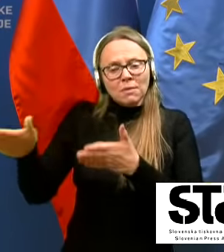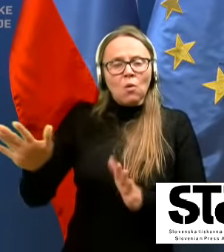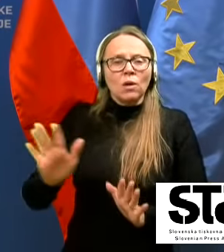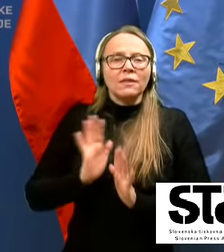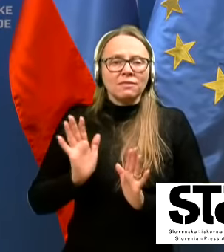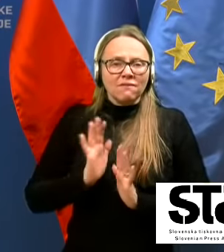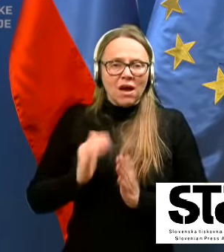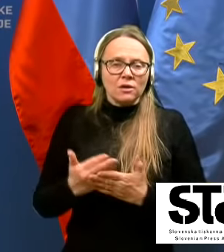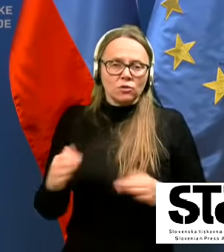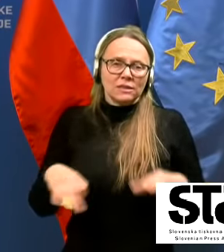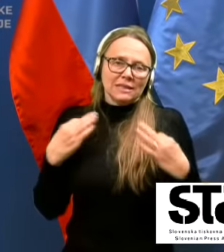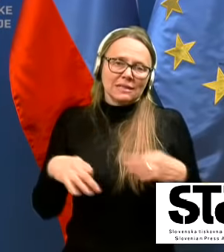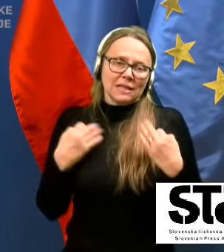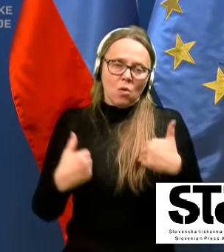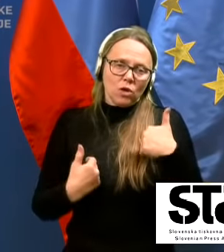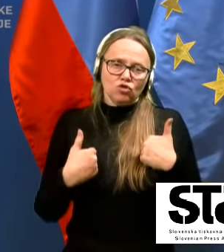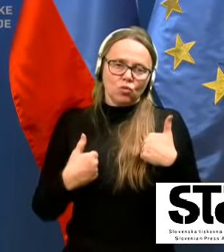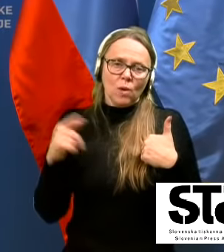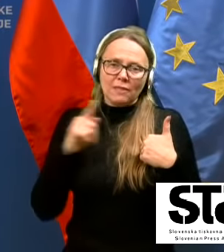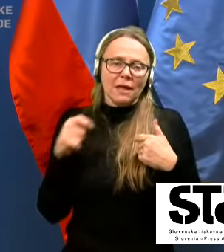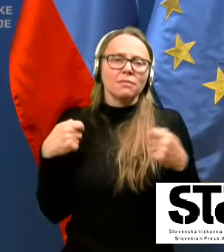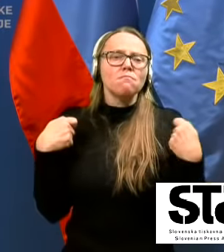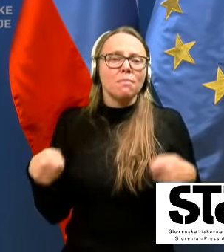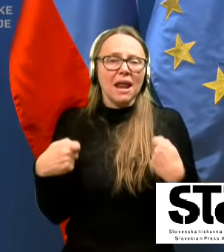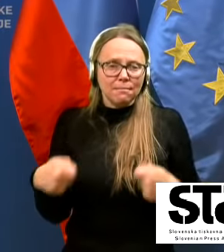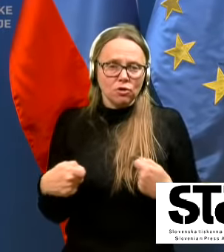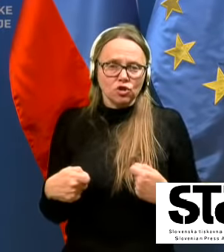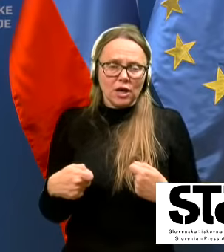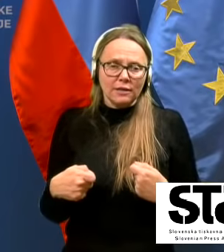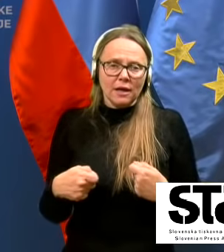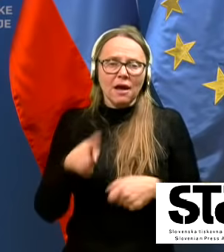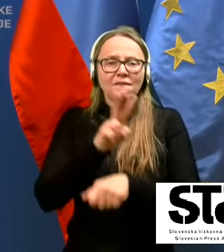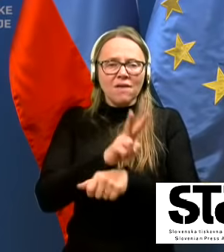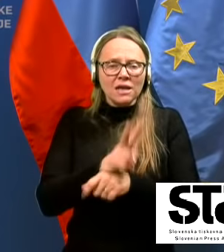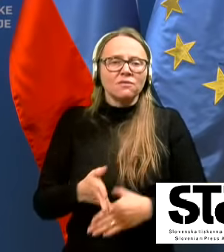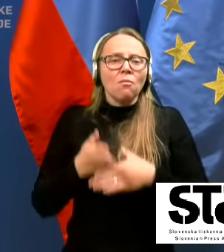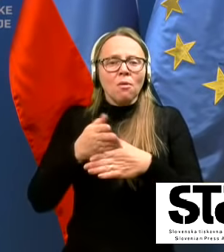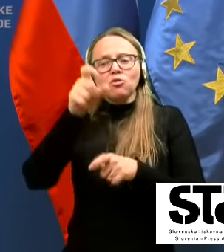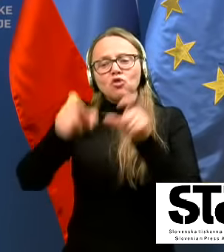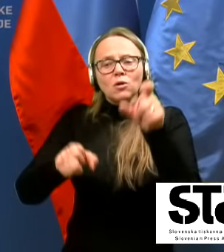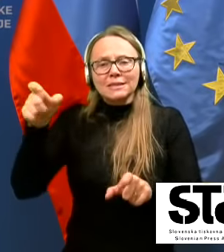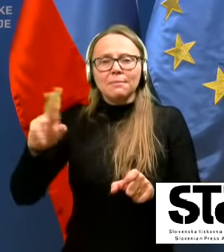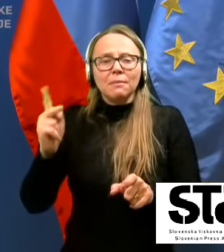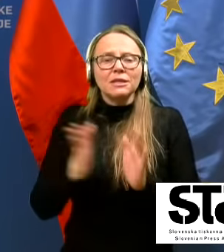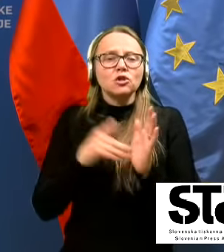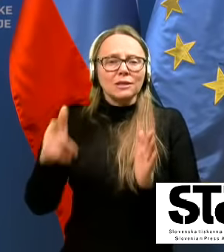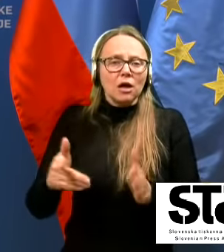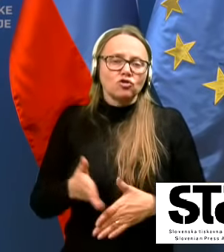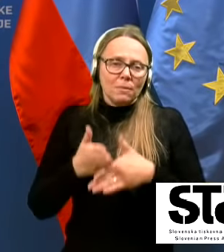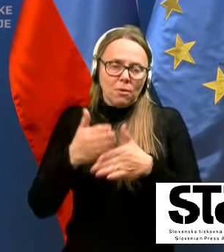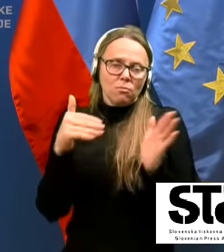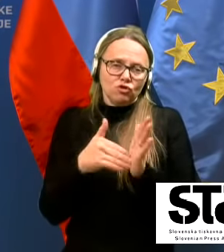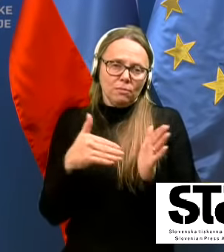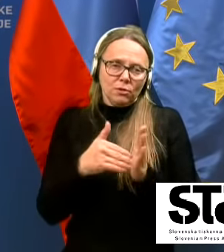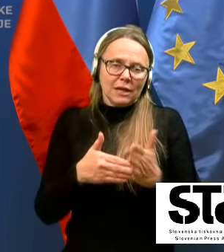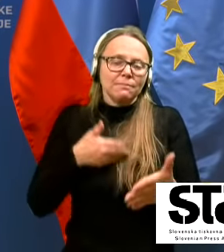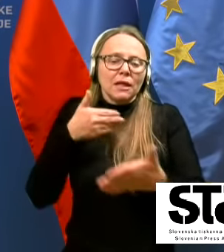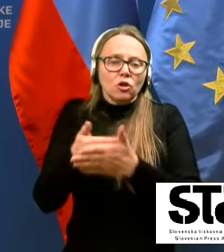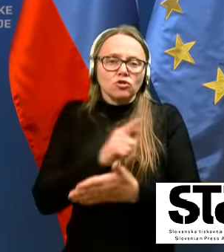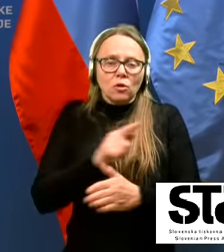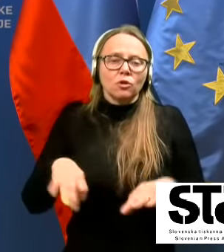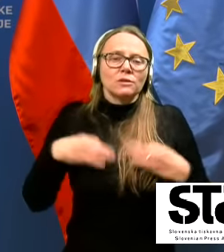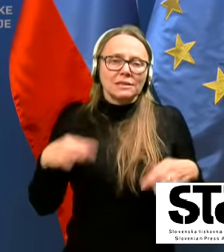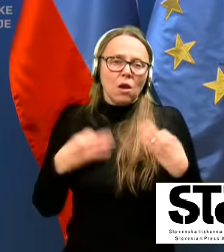nevarnosti za zdravje, življenje in premoženje, varstvo in pomoč osebam, ki so take pomoči potrebne, dostop do